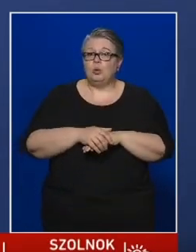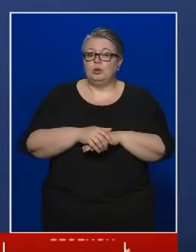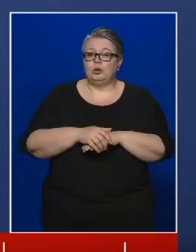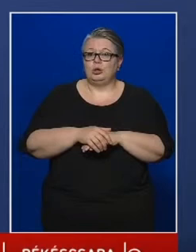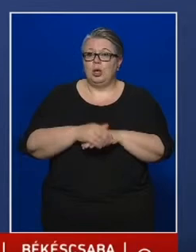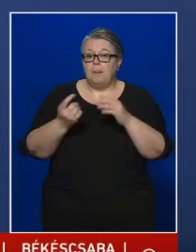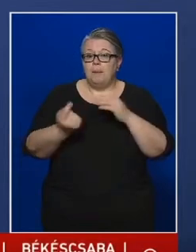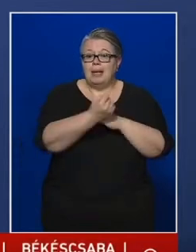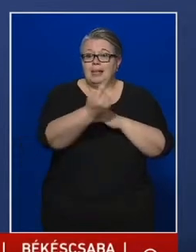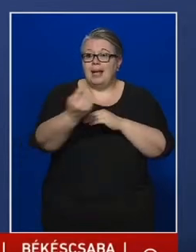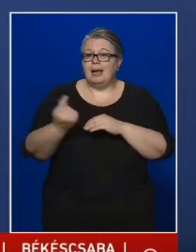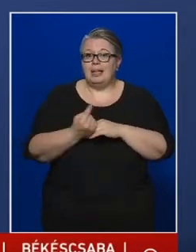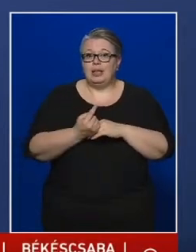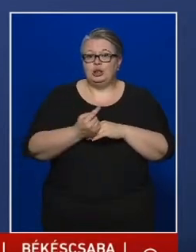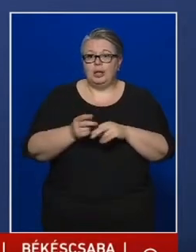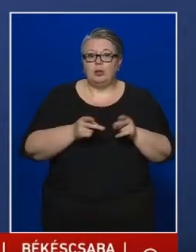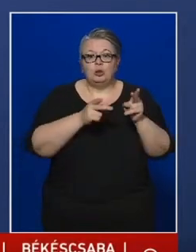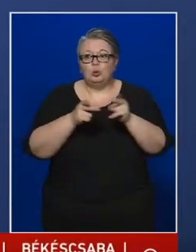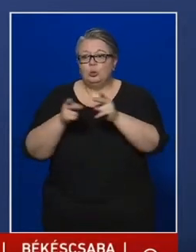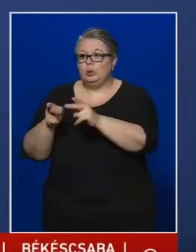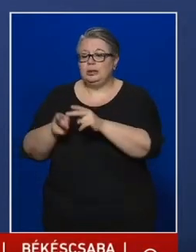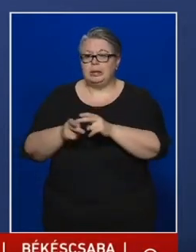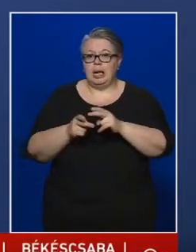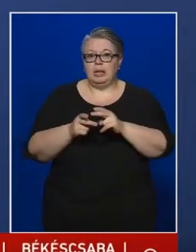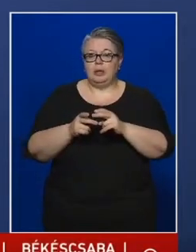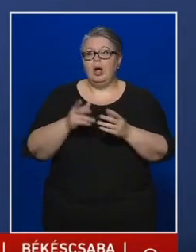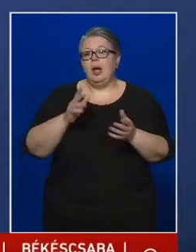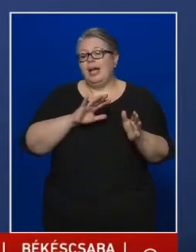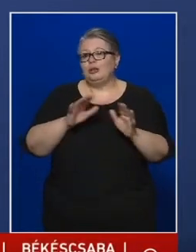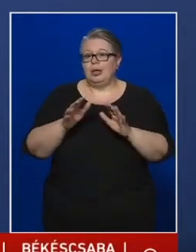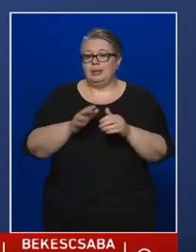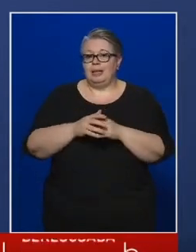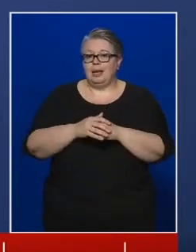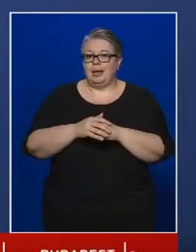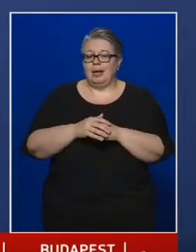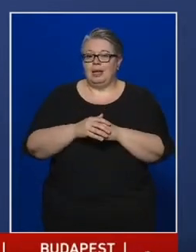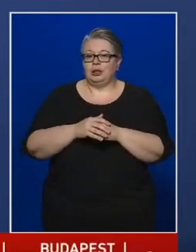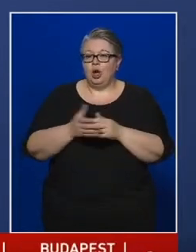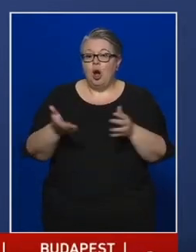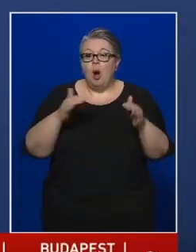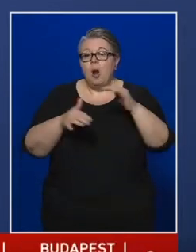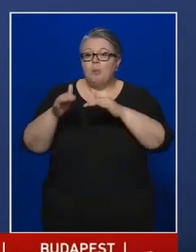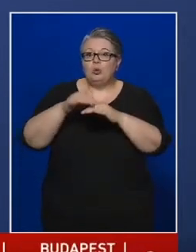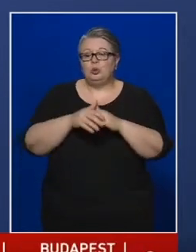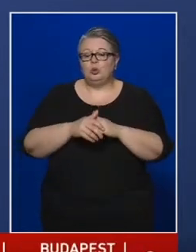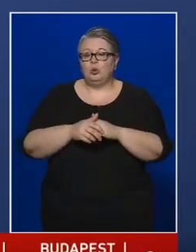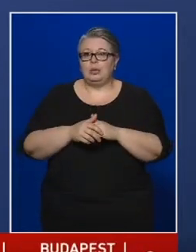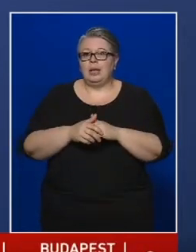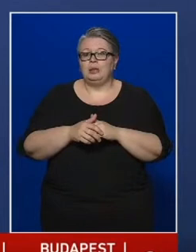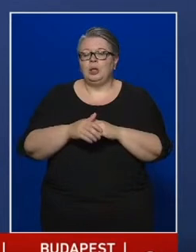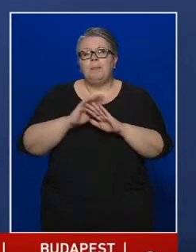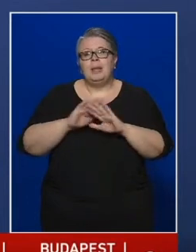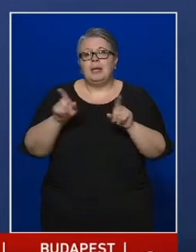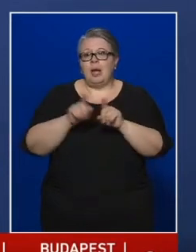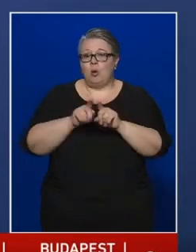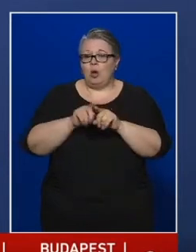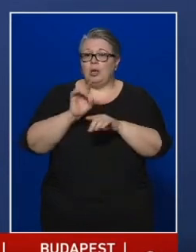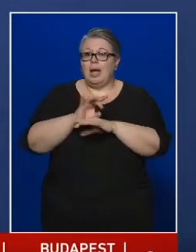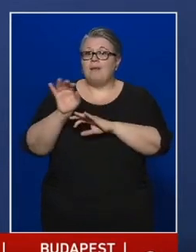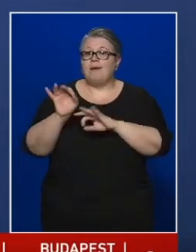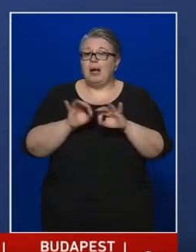megjelenését, az útját, az esetleges halmozódásokat, és minden olyan